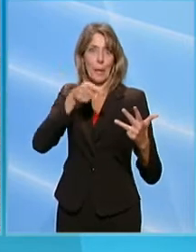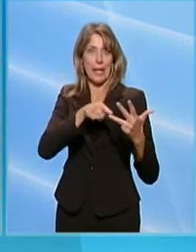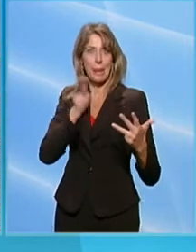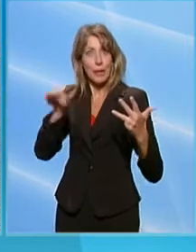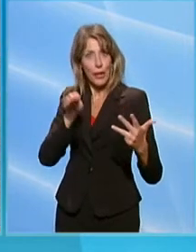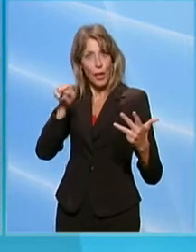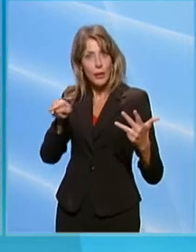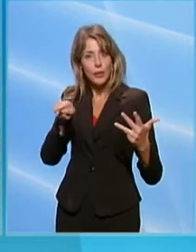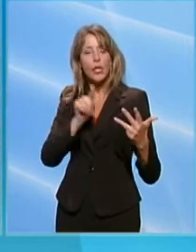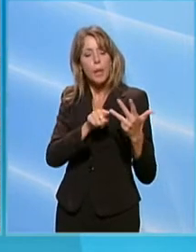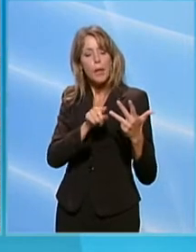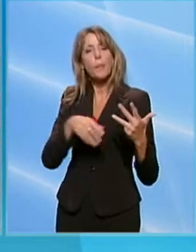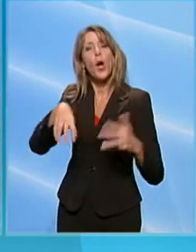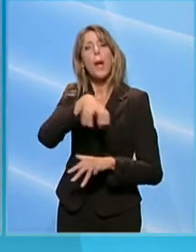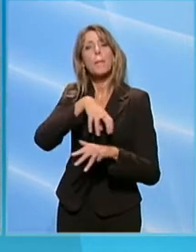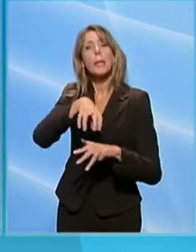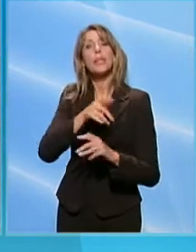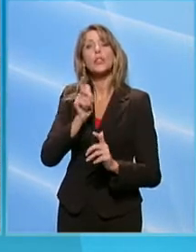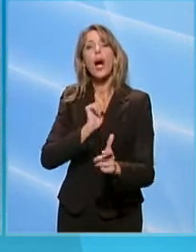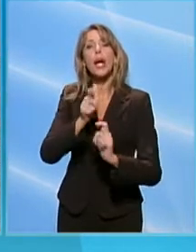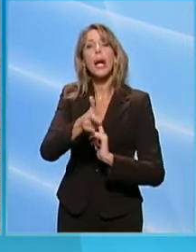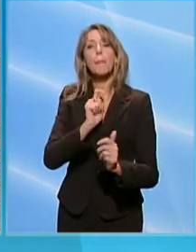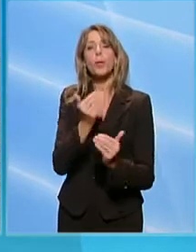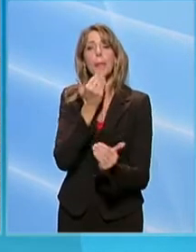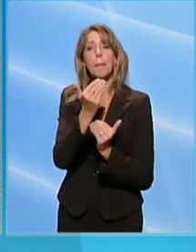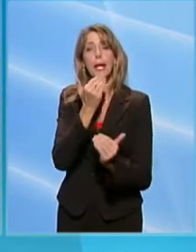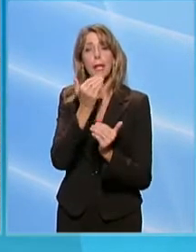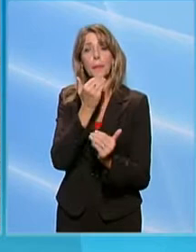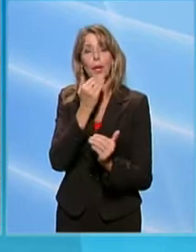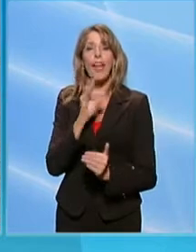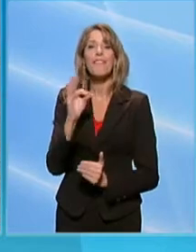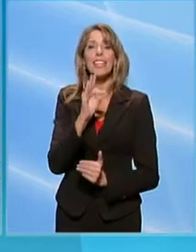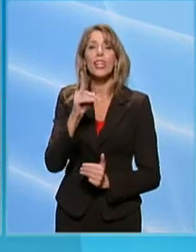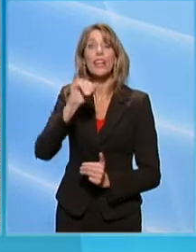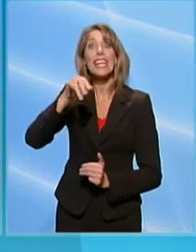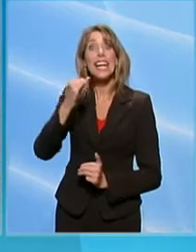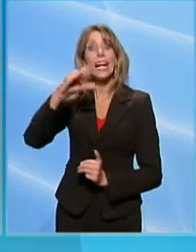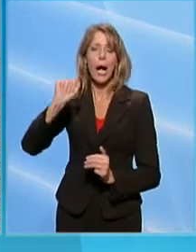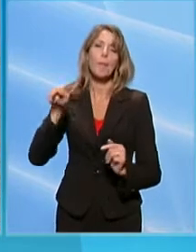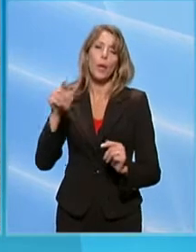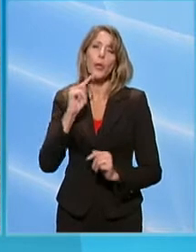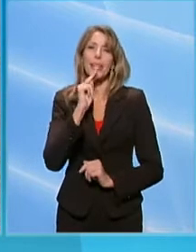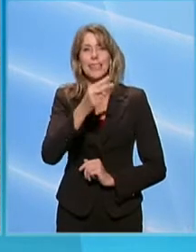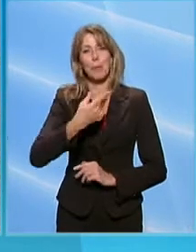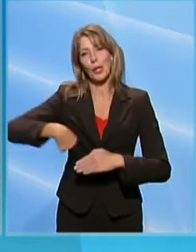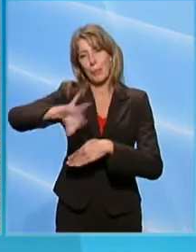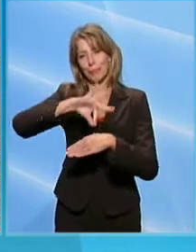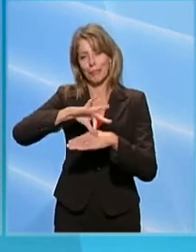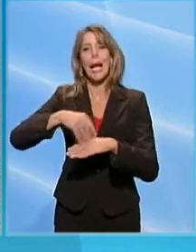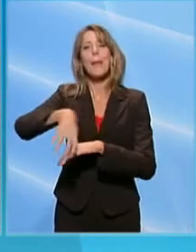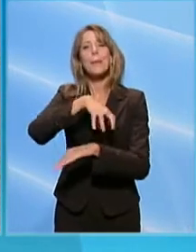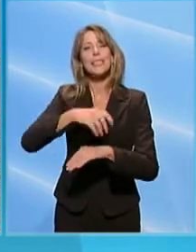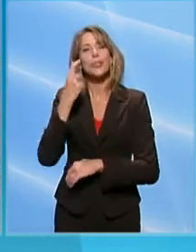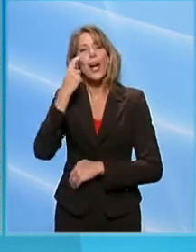'ordine del giorno è rivolta al ministro per i rapporti con il Parlamento Federico Dincà che risponde al posto del ministro